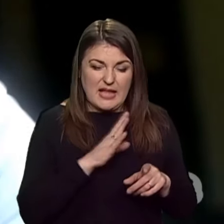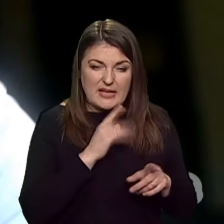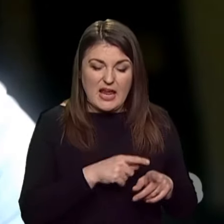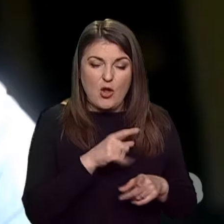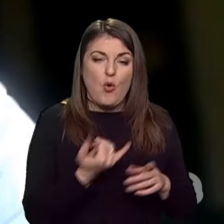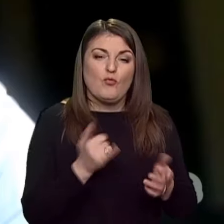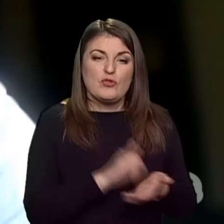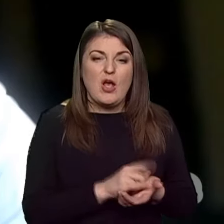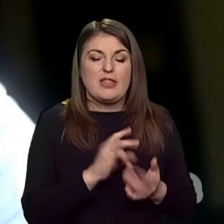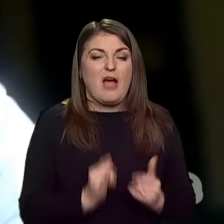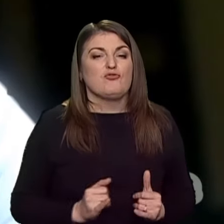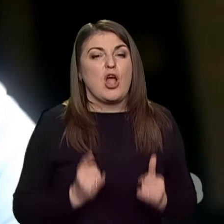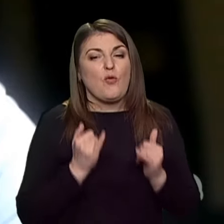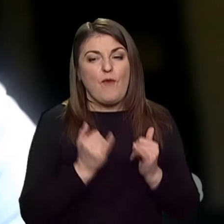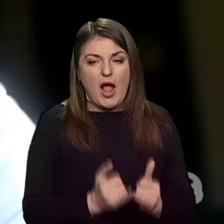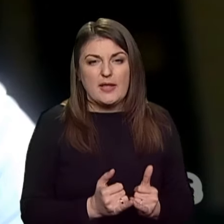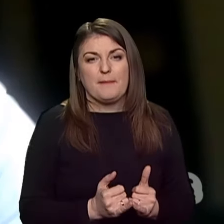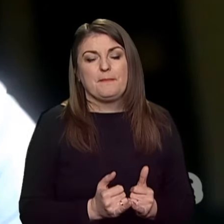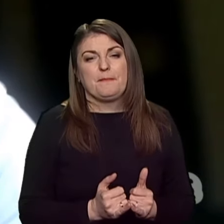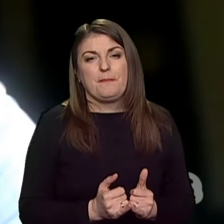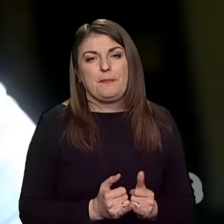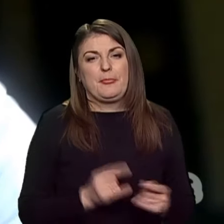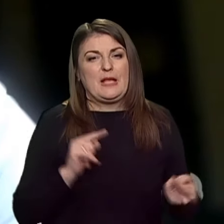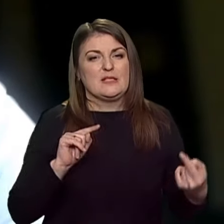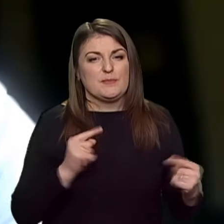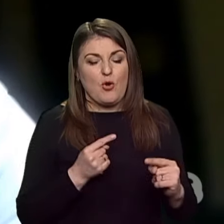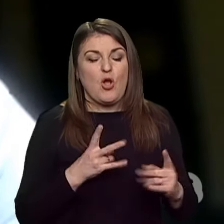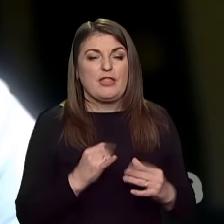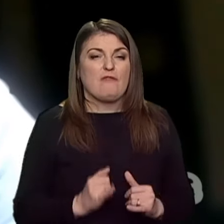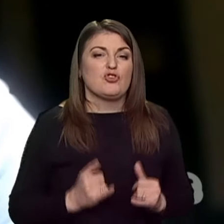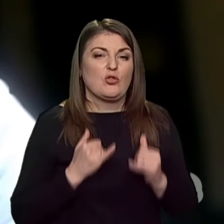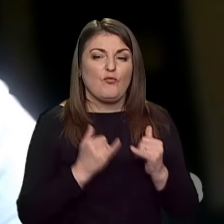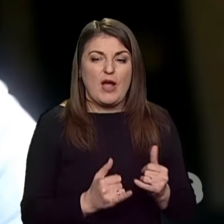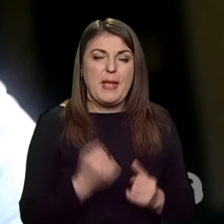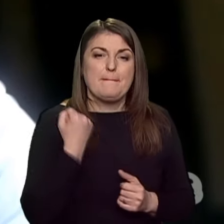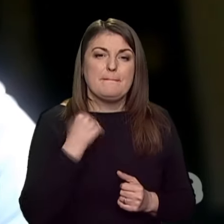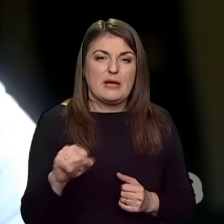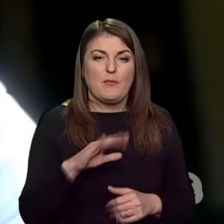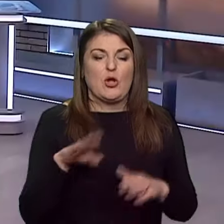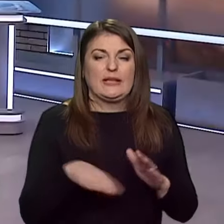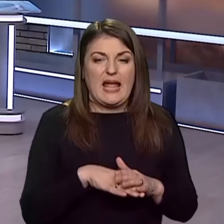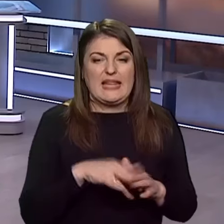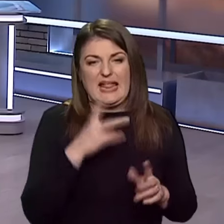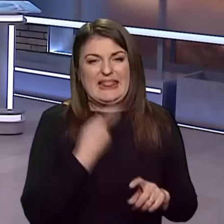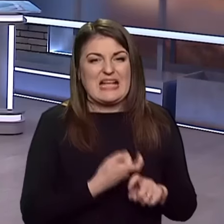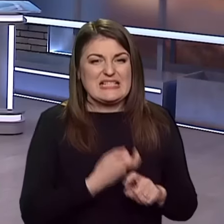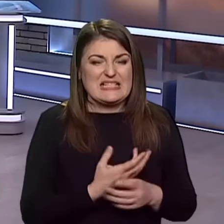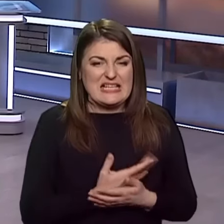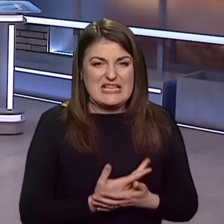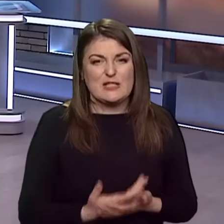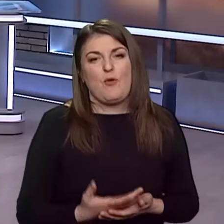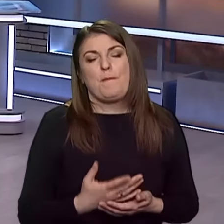встановлювали на вшанування спротиву, на вшанування перемоги над нацизмом,